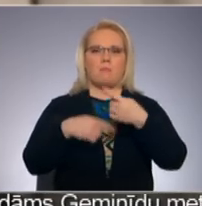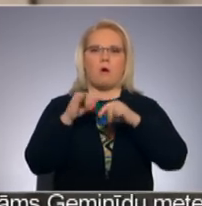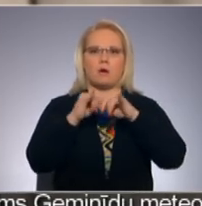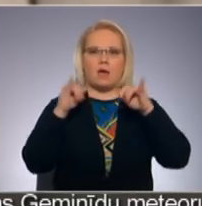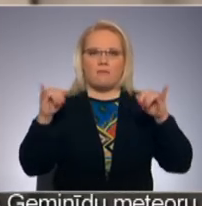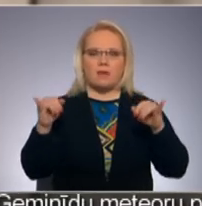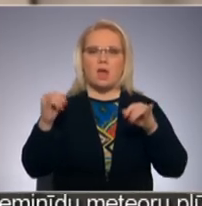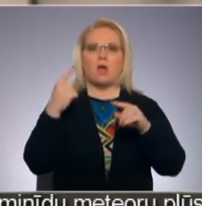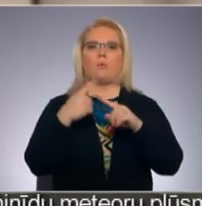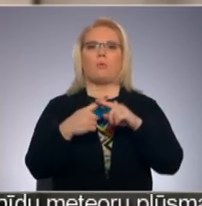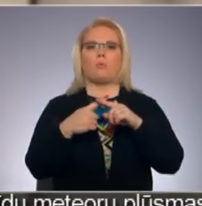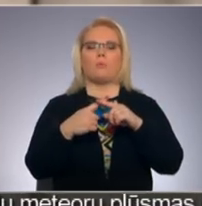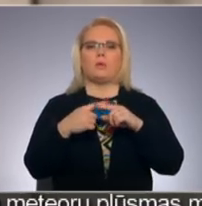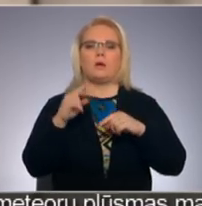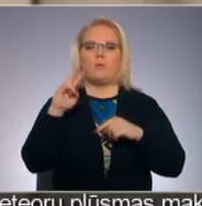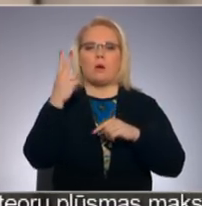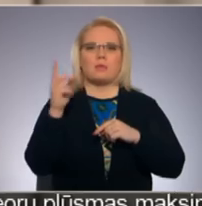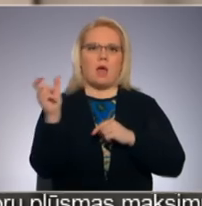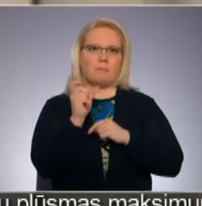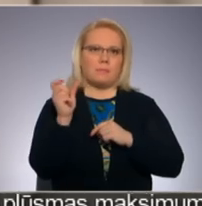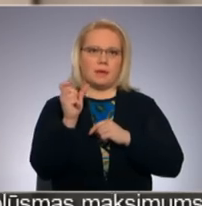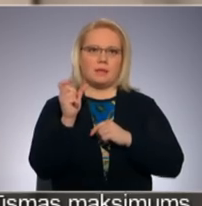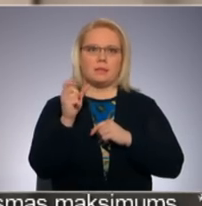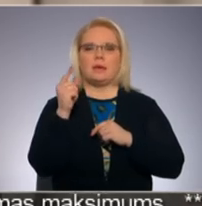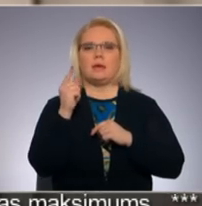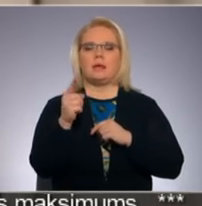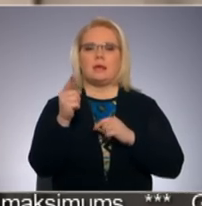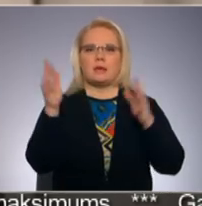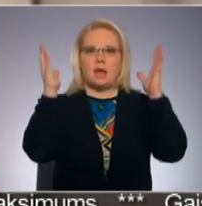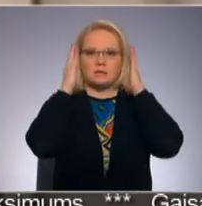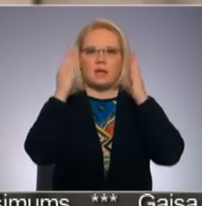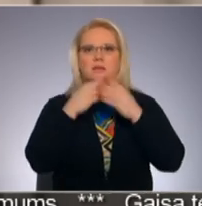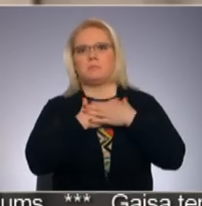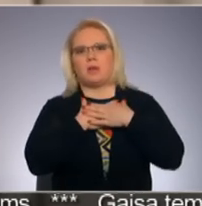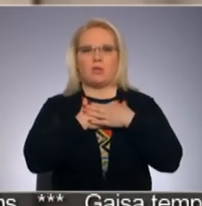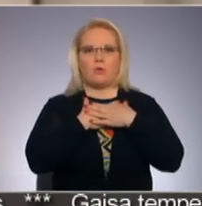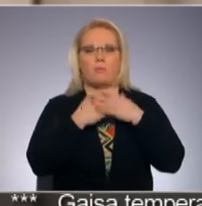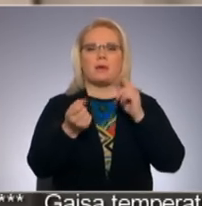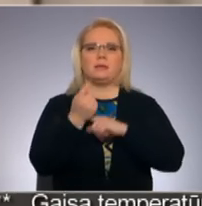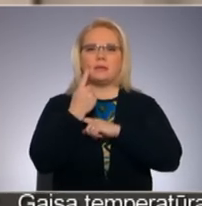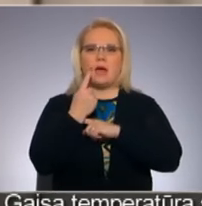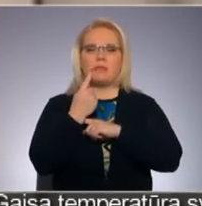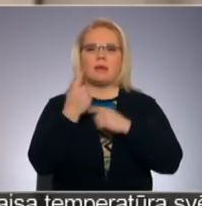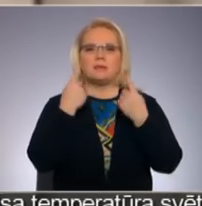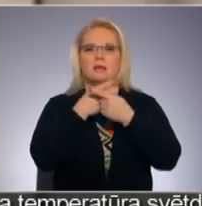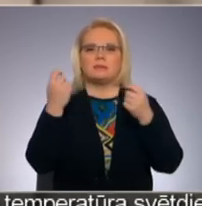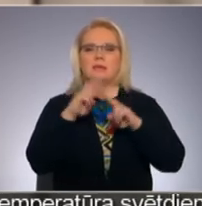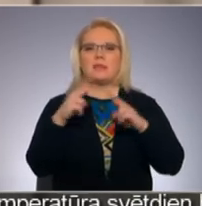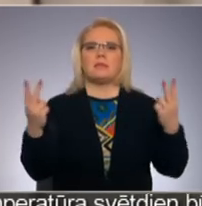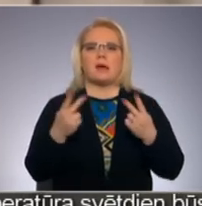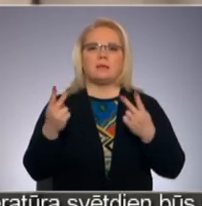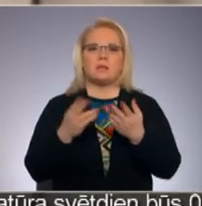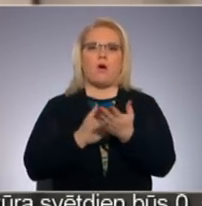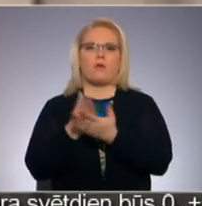kultūrai un drošībai, otrā brīdī jāsaķer galvais brīnumiem. Izrādās apzīties netradicionālajā